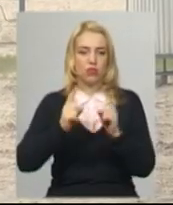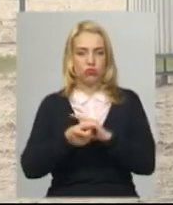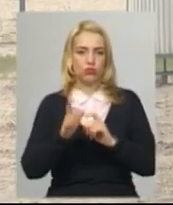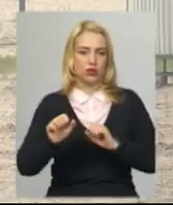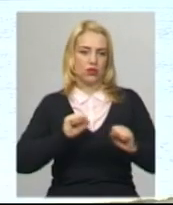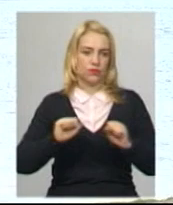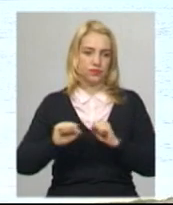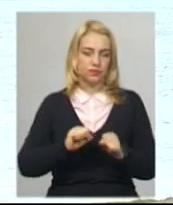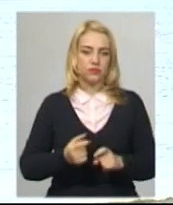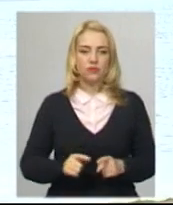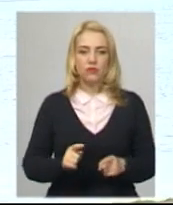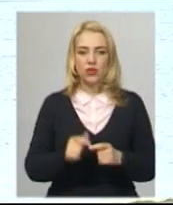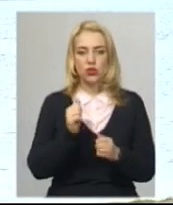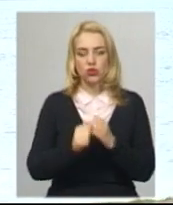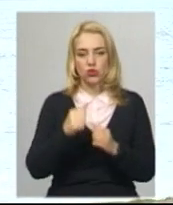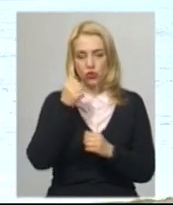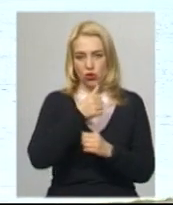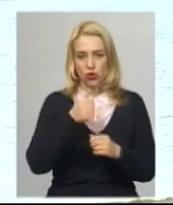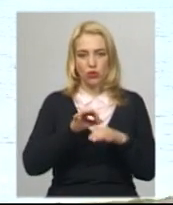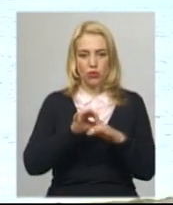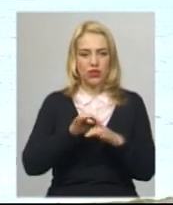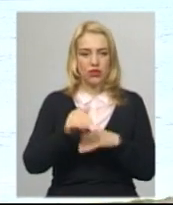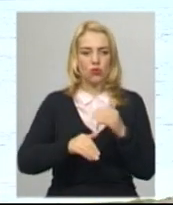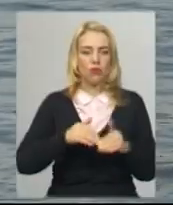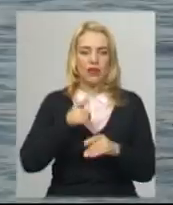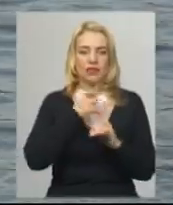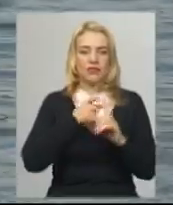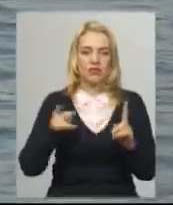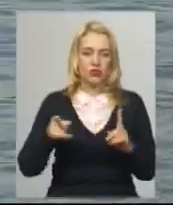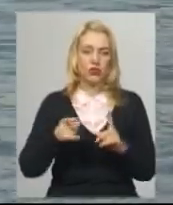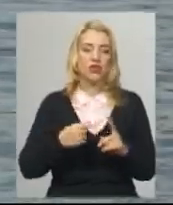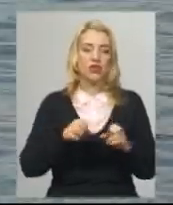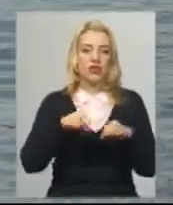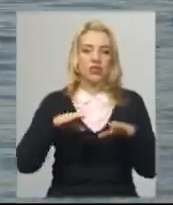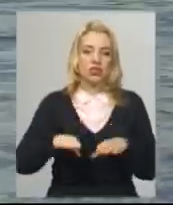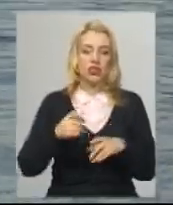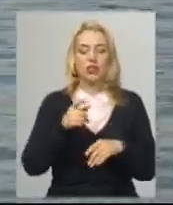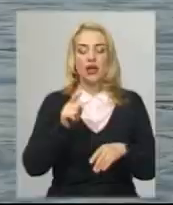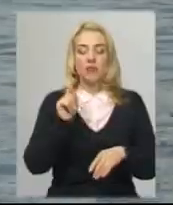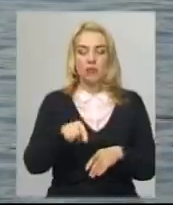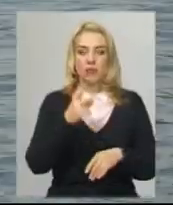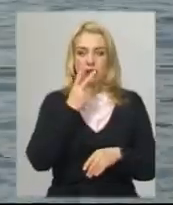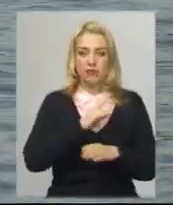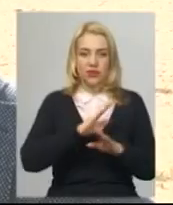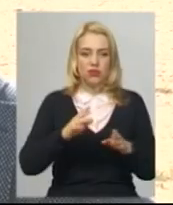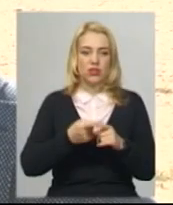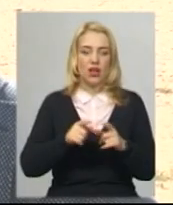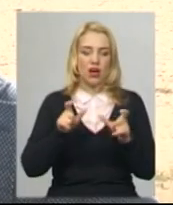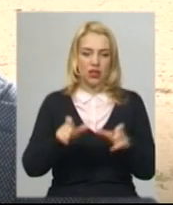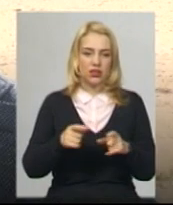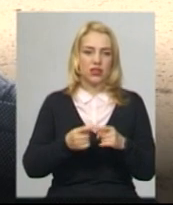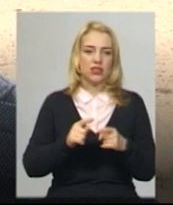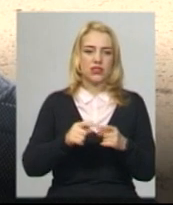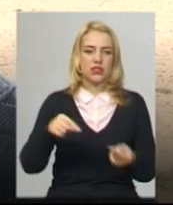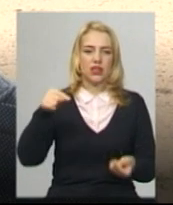виконує рішення виконкому про проведення купального сезону в місті, каже Василь Новачок. Додає, попри карантин, це рік не виключення з правил. Згідне